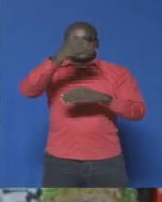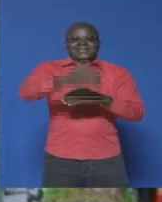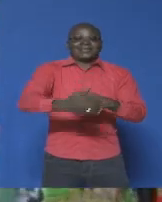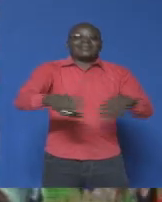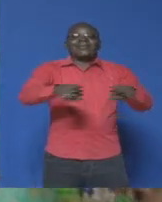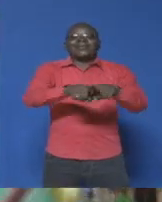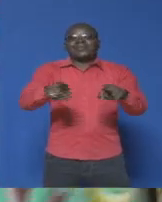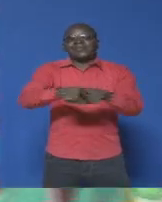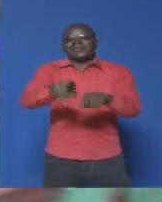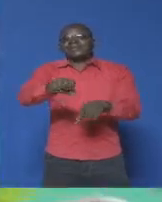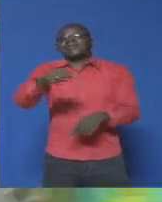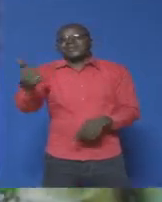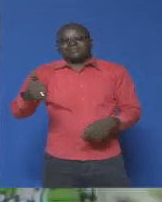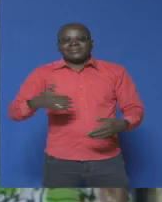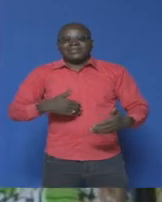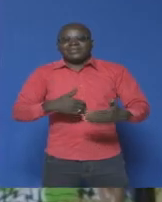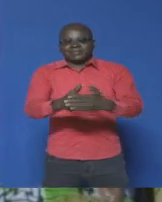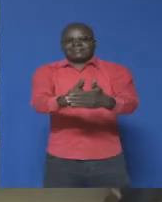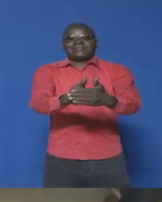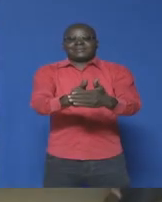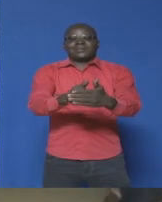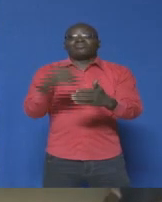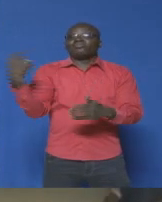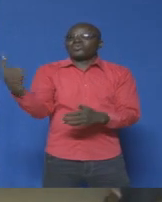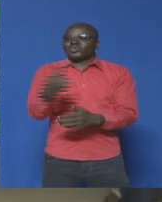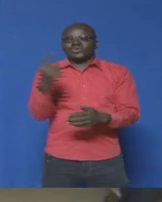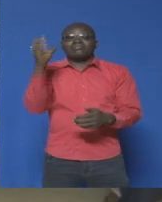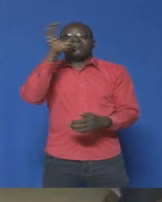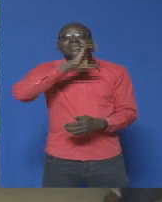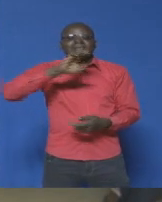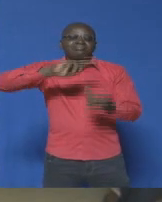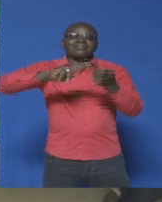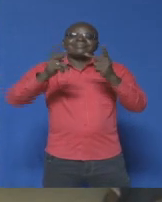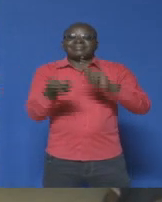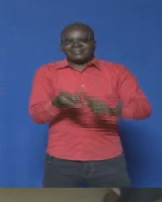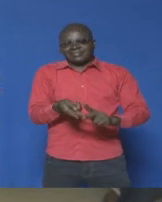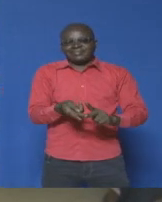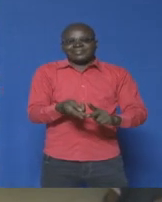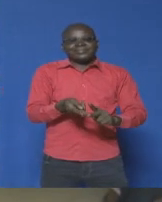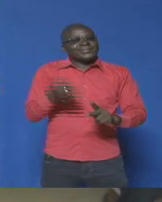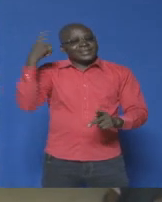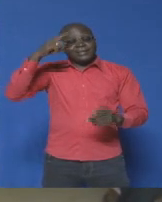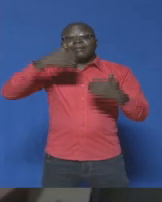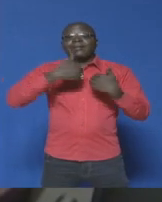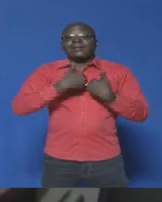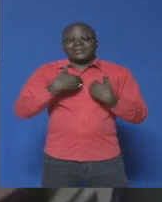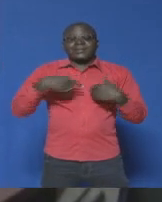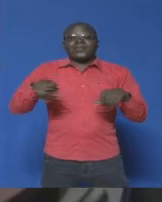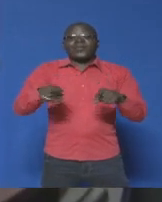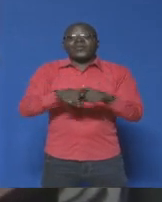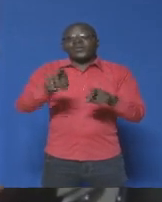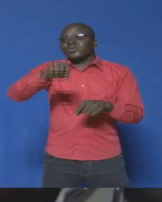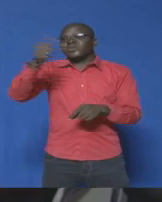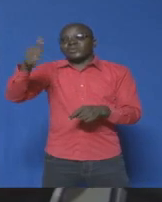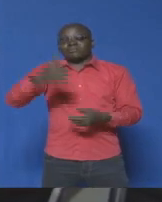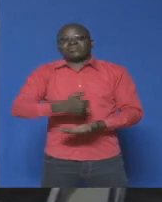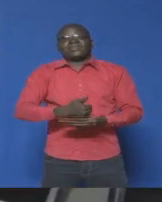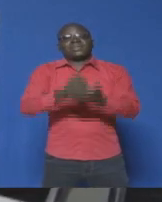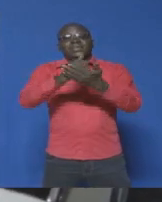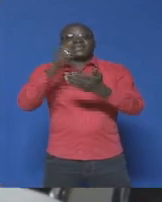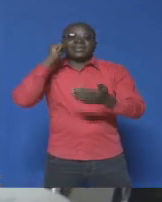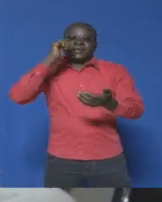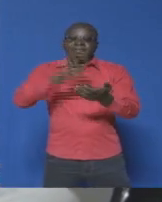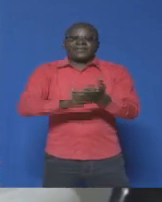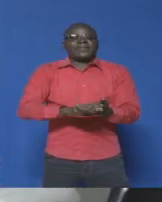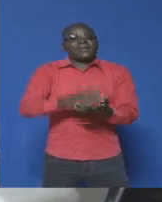Pour arriver là, la Flap C est toujours à la recherche de partenariats. Déjà, elle bénéficie comme d'autres structures du soutien de cette femme d'affaires d'origine